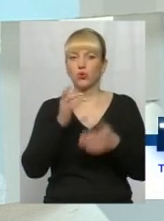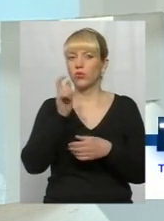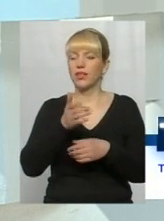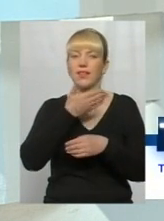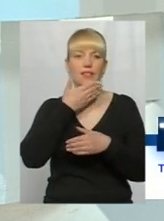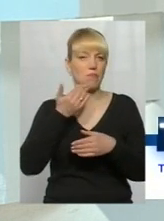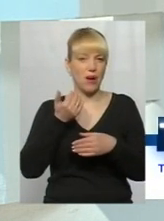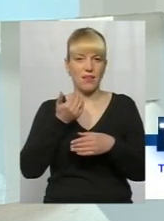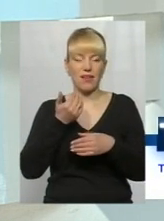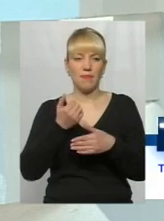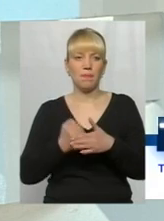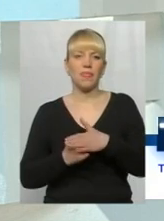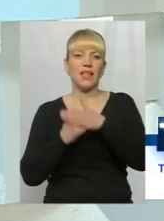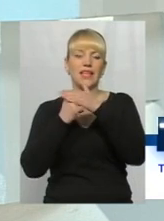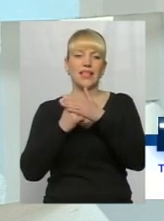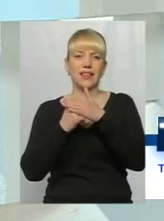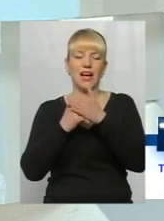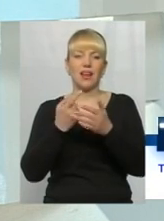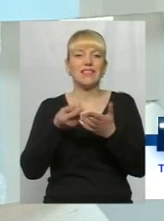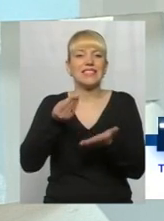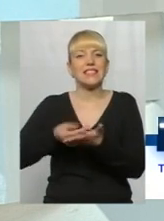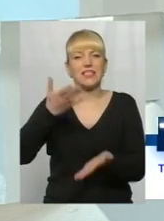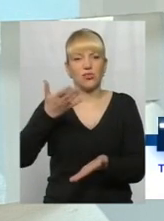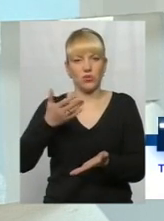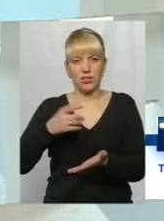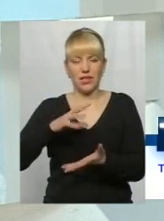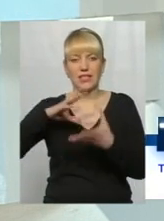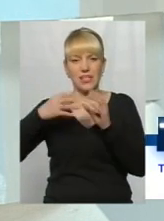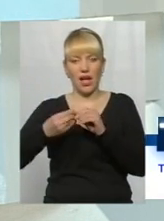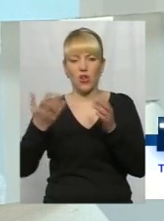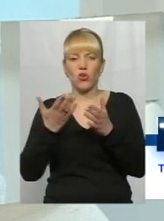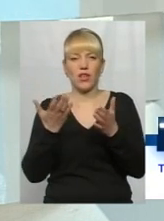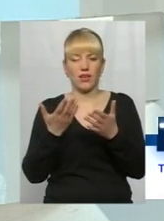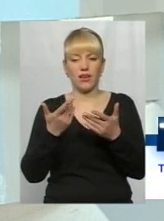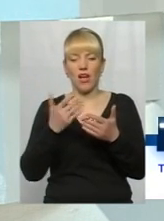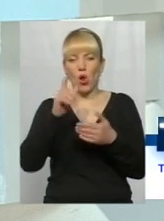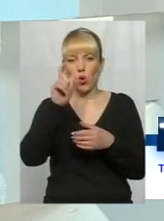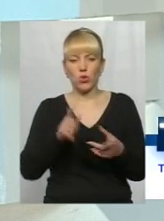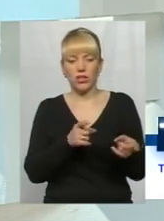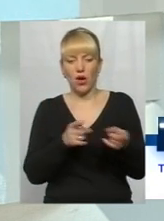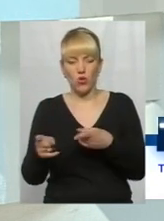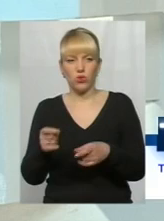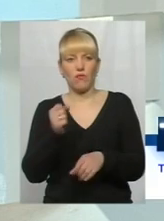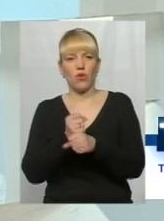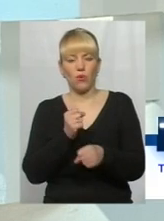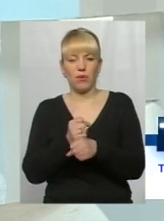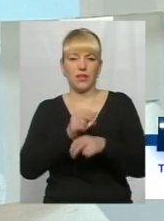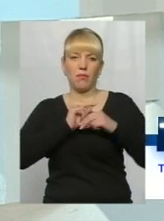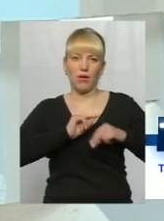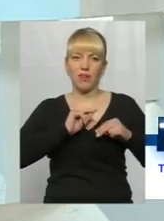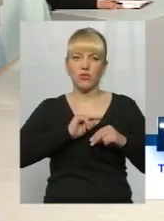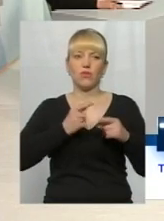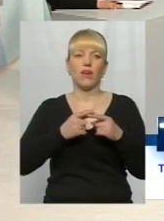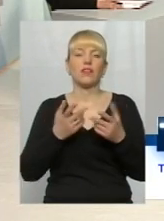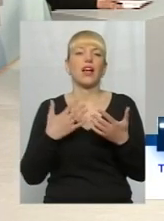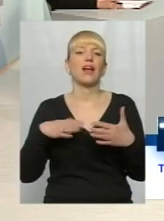ідеалів, коли людина не має тих цінностей, заради яких вона готова робити, працювати і так далі, ну, а